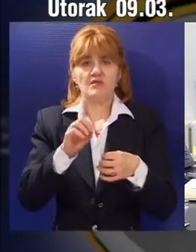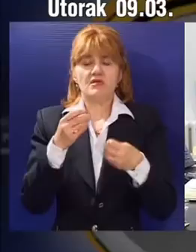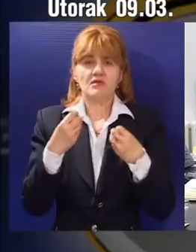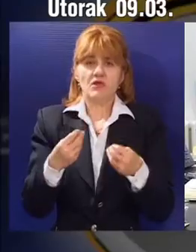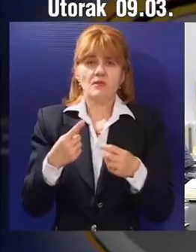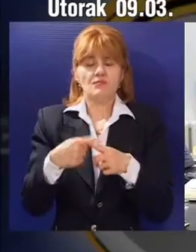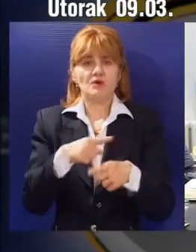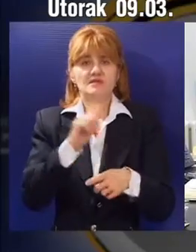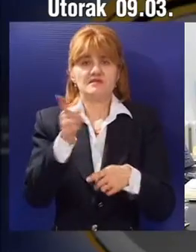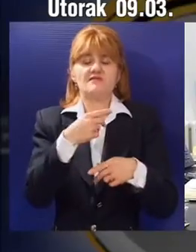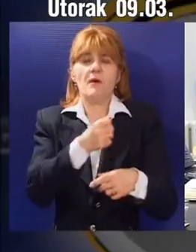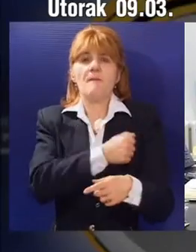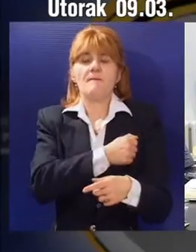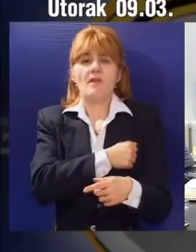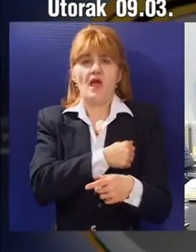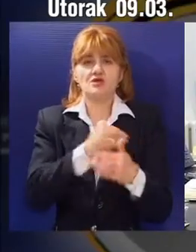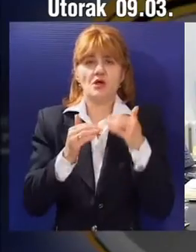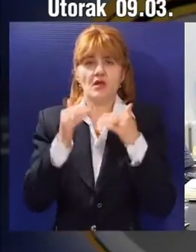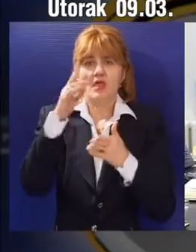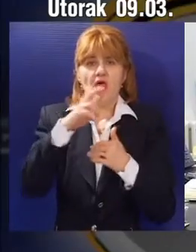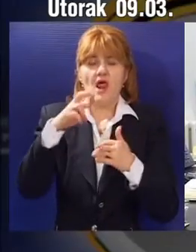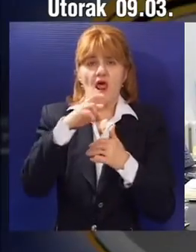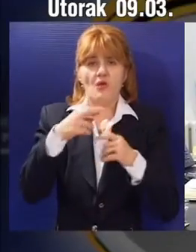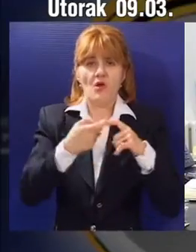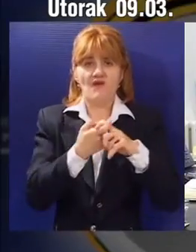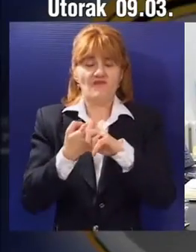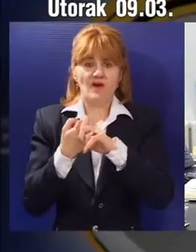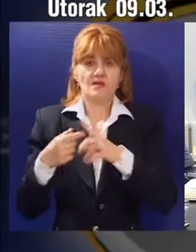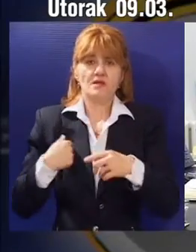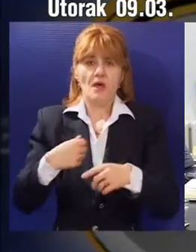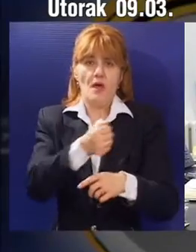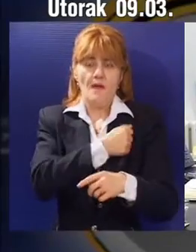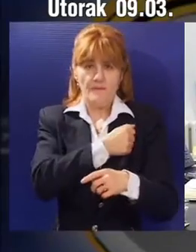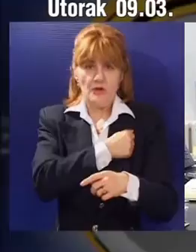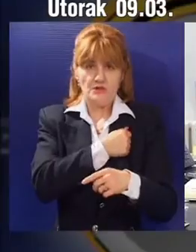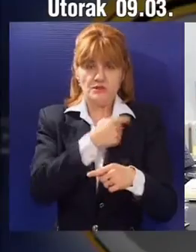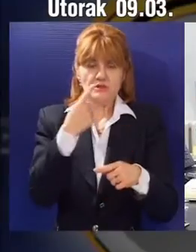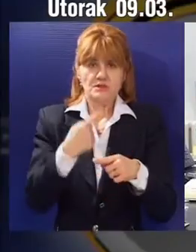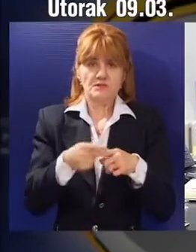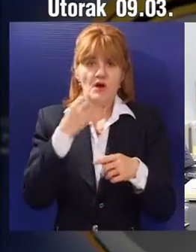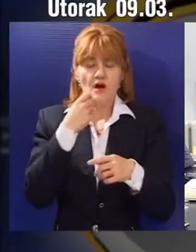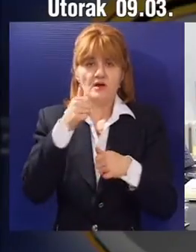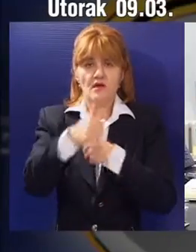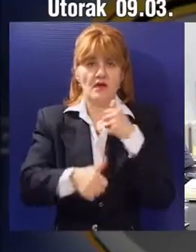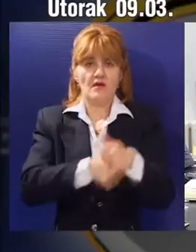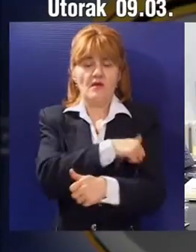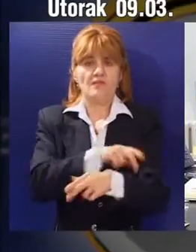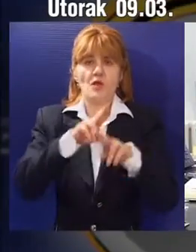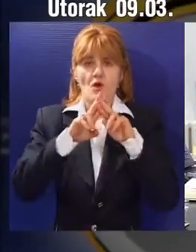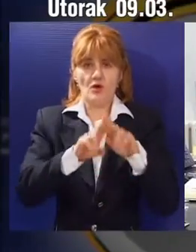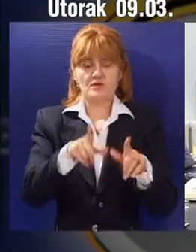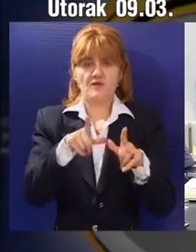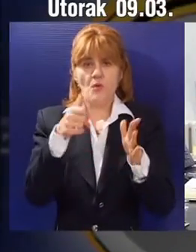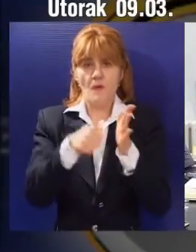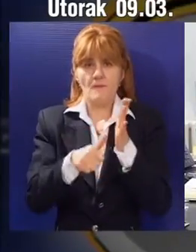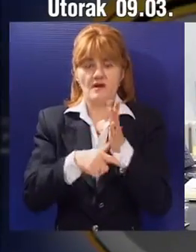poziciji jer plašiti se od rasta kursa uvek će građani bežati da višak sredstava koje oročavaju i ostavljaju za neku buduću